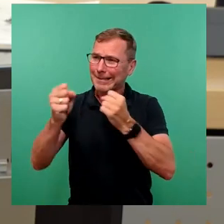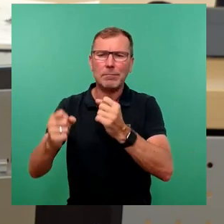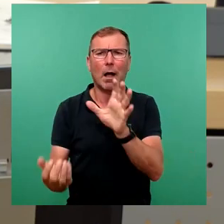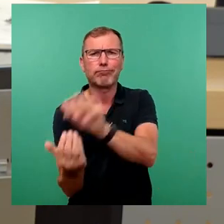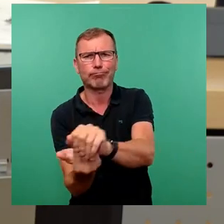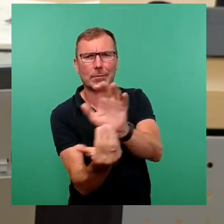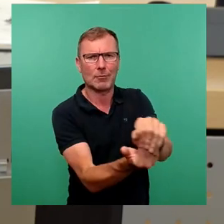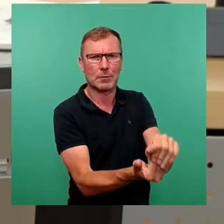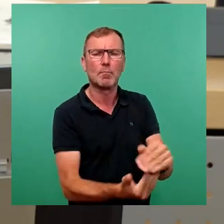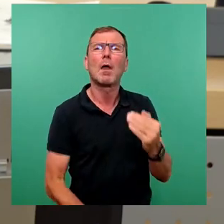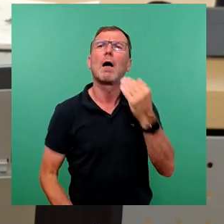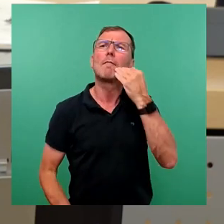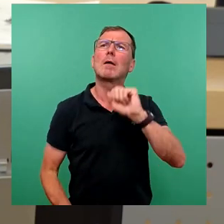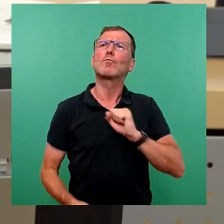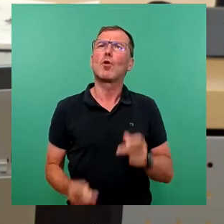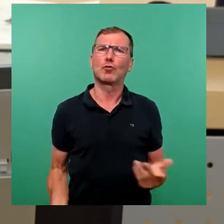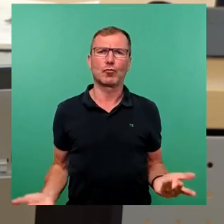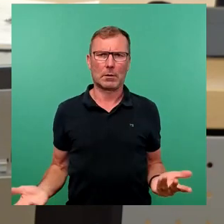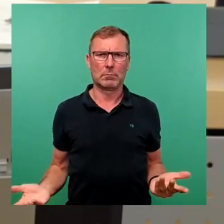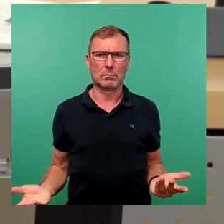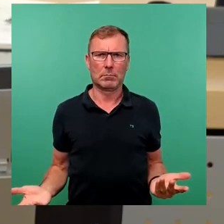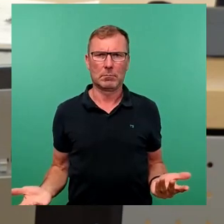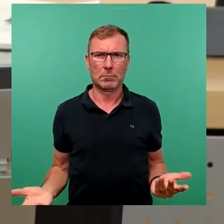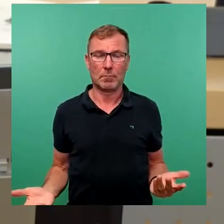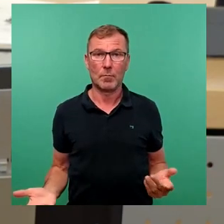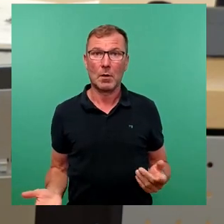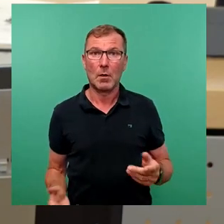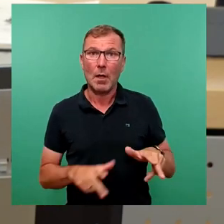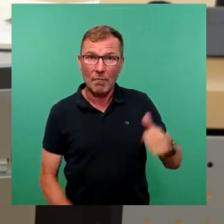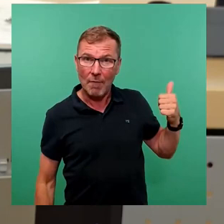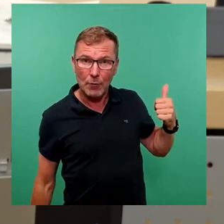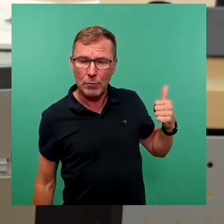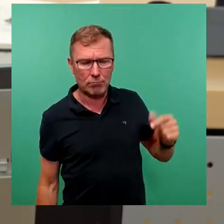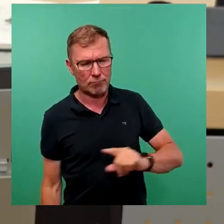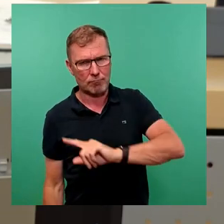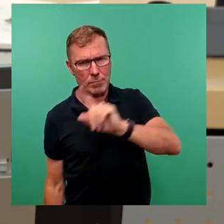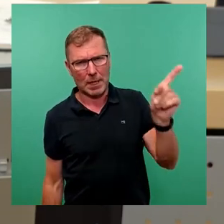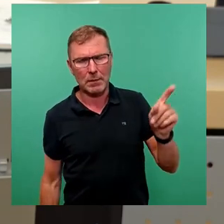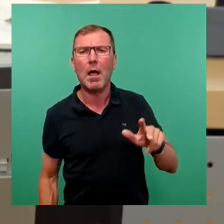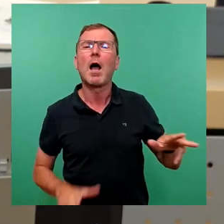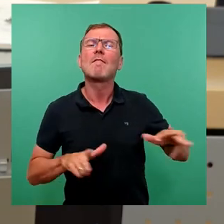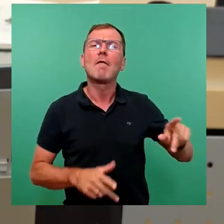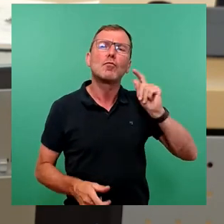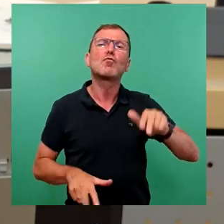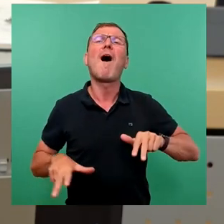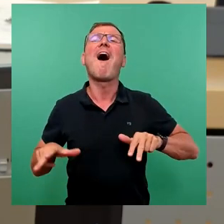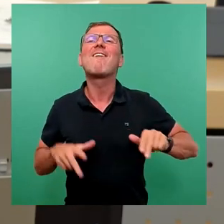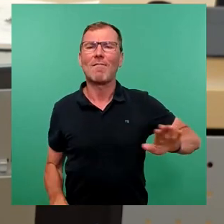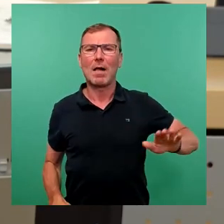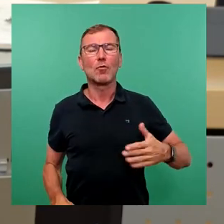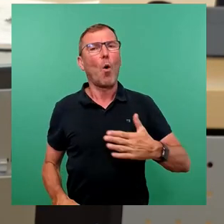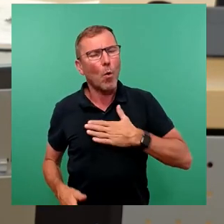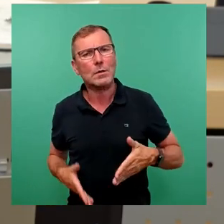Wem gehört die Stadt, frage ich, denn klar ist, nicht der verschwissenden Verwaltung. Die verwaltet sie nämlich nur. Es sind unsere Straßen,